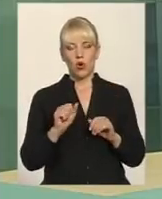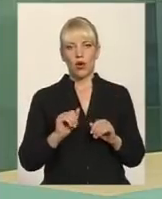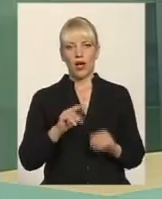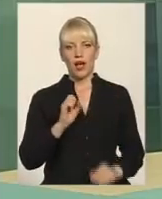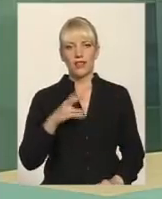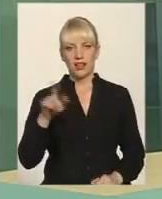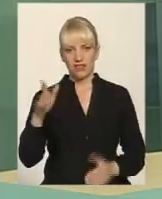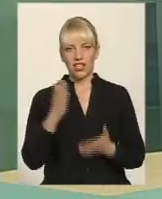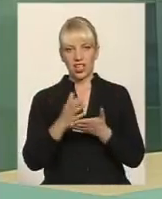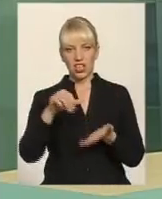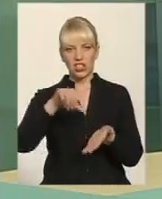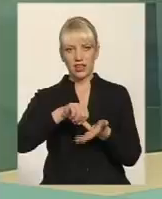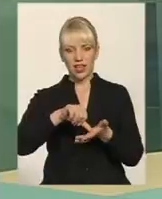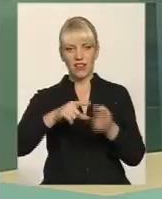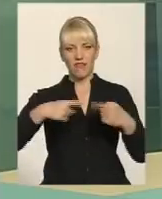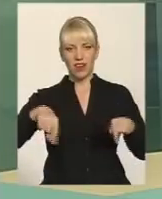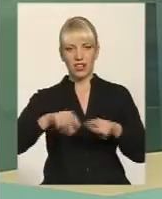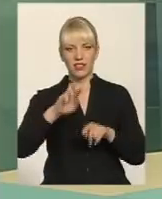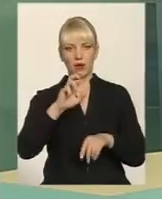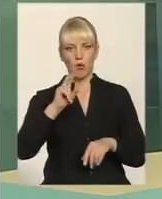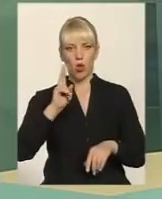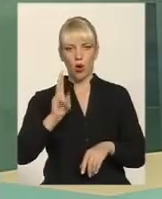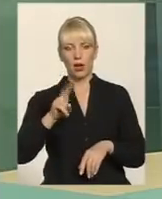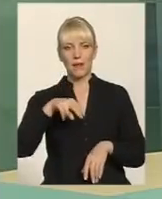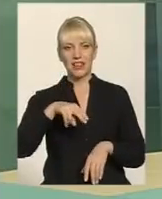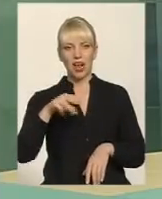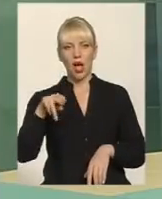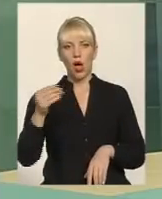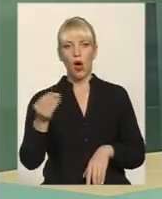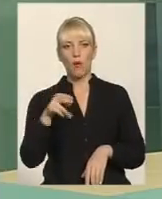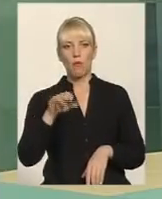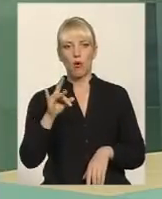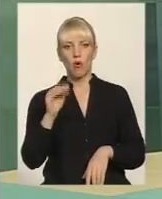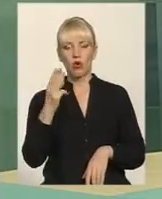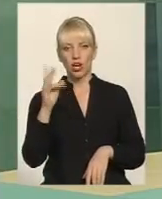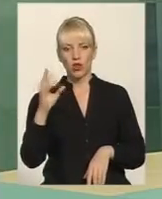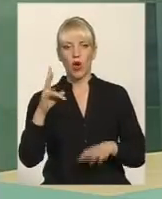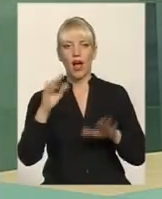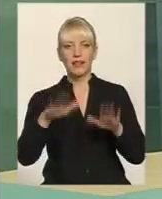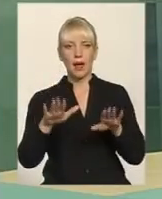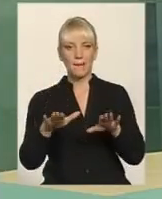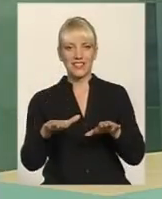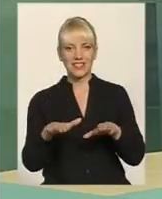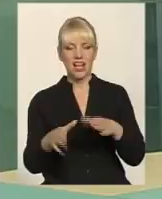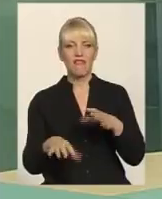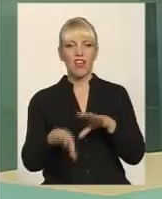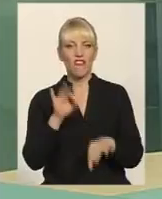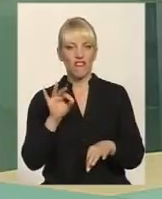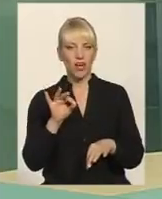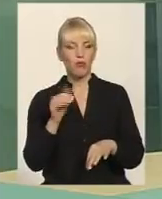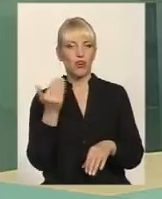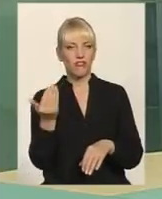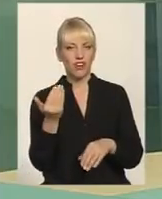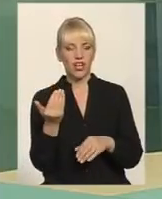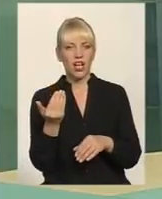членом фракції блока Петра Порошенка, а на вибору ставить свою партію. Чому? Мені дай-то під Попораном